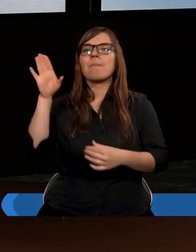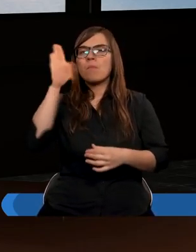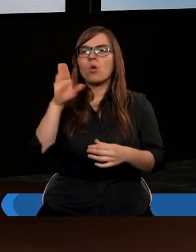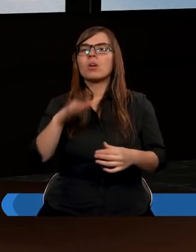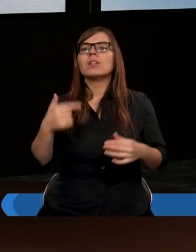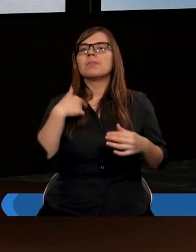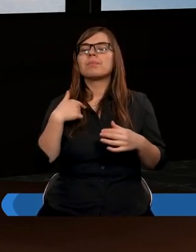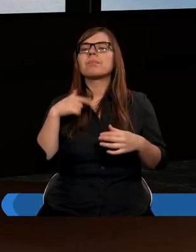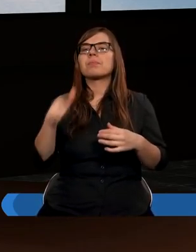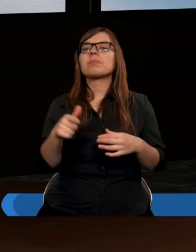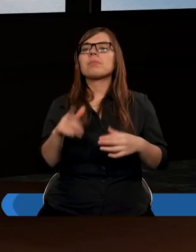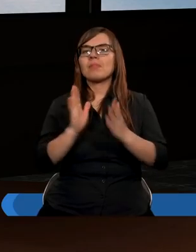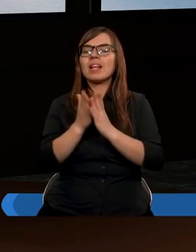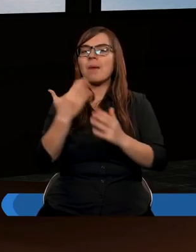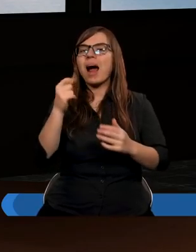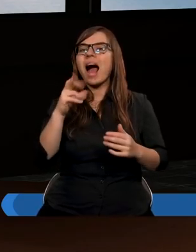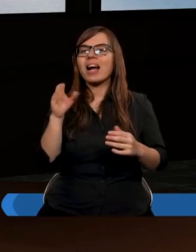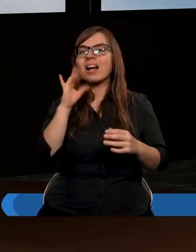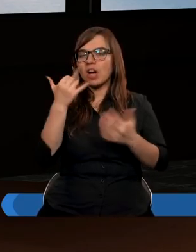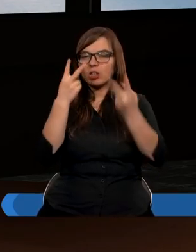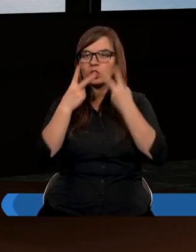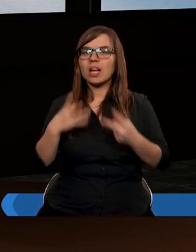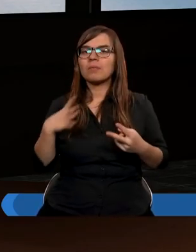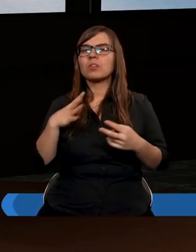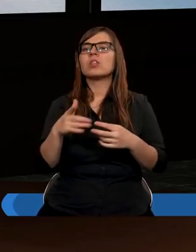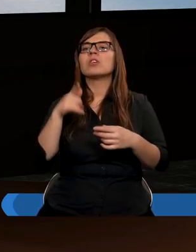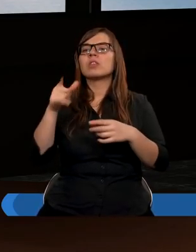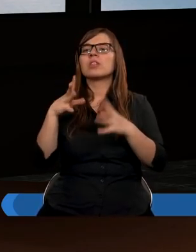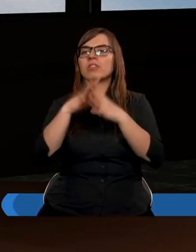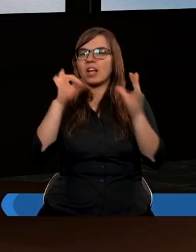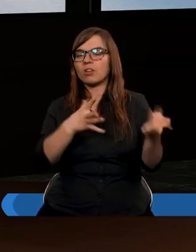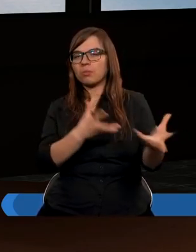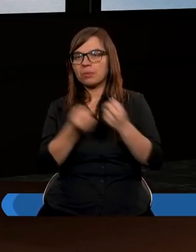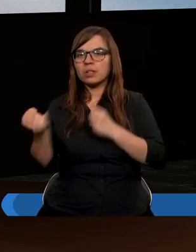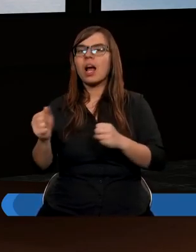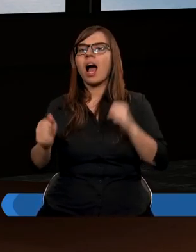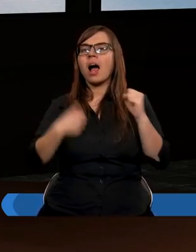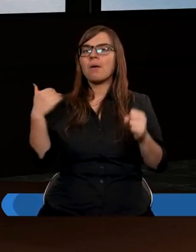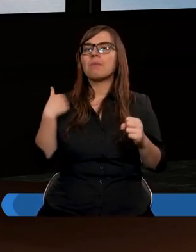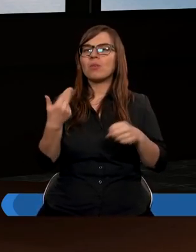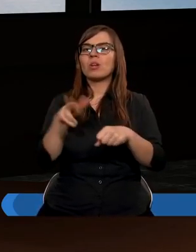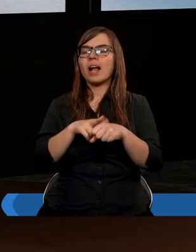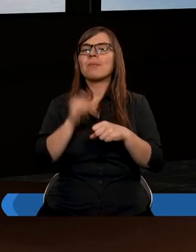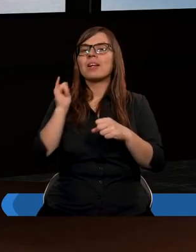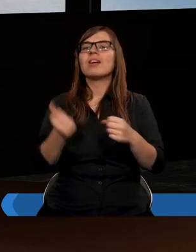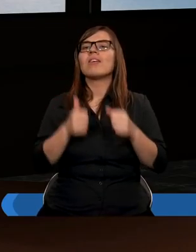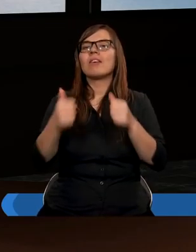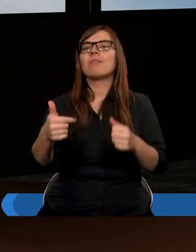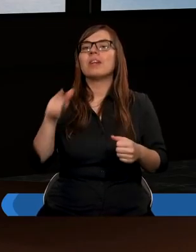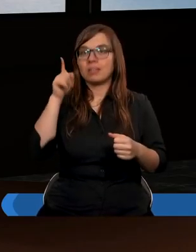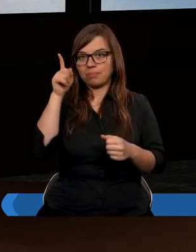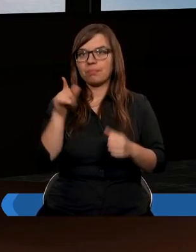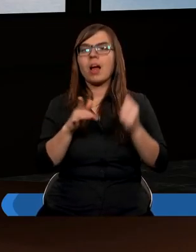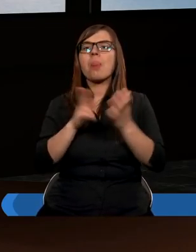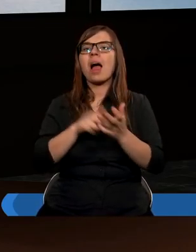Tutaj jest napisane w Księdze Malachiasze, jak czytaliśmy, przynieście całą dziesięcinę, aby był zapas i wystawcie mnie